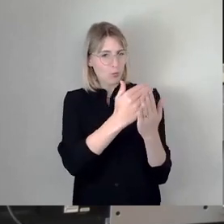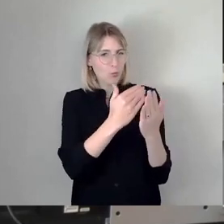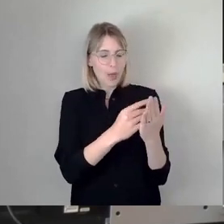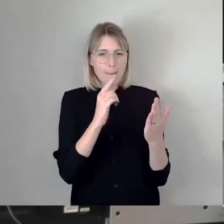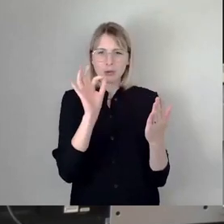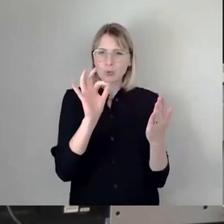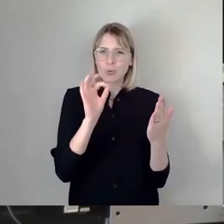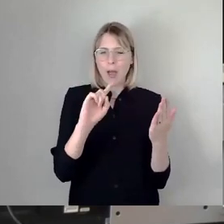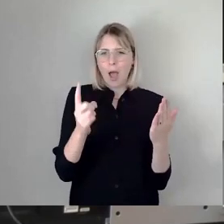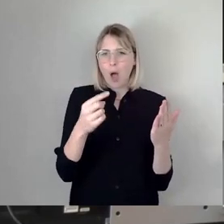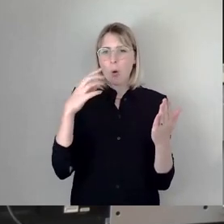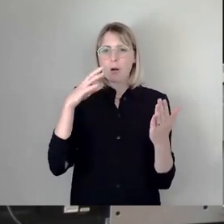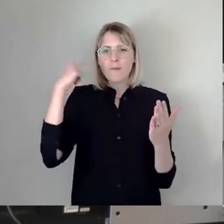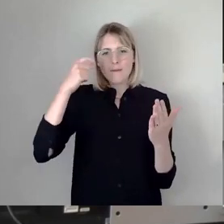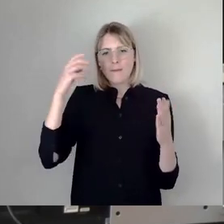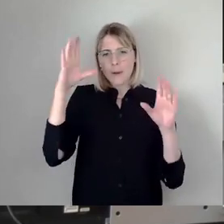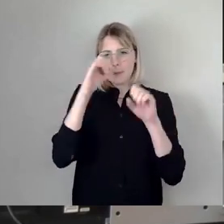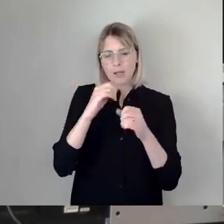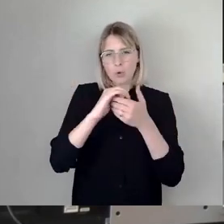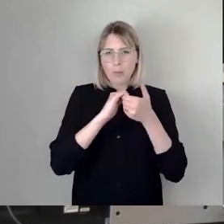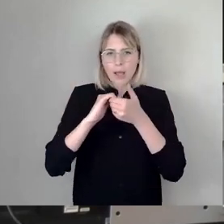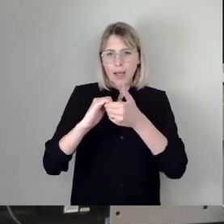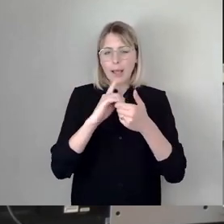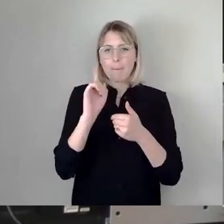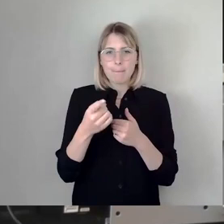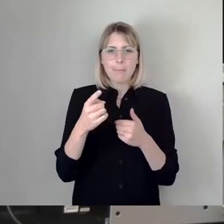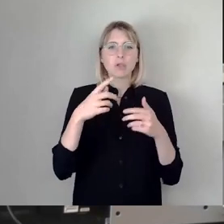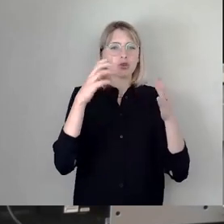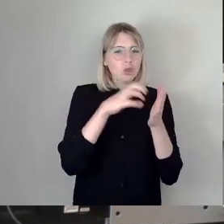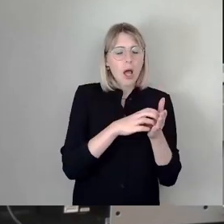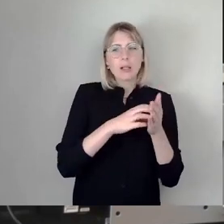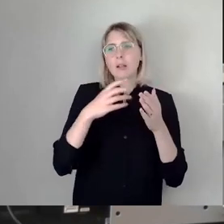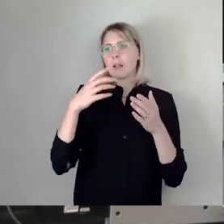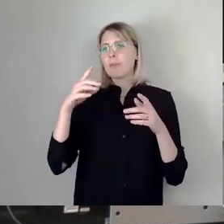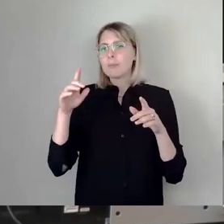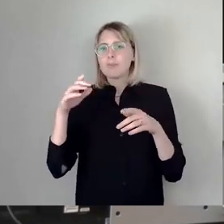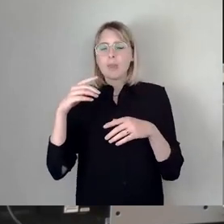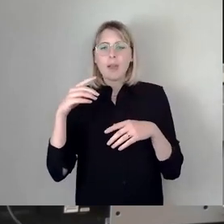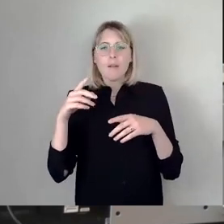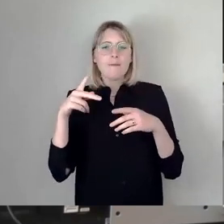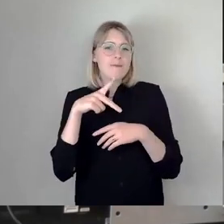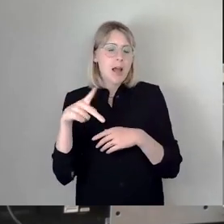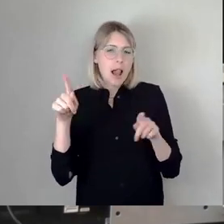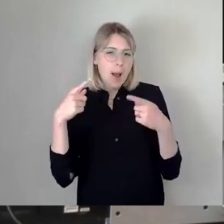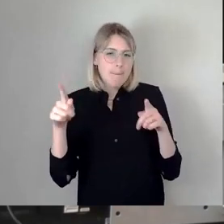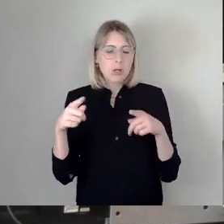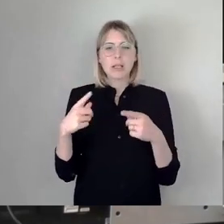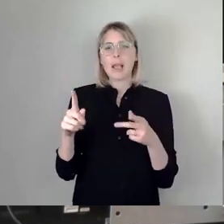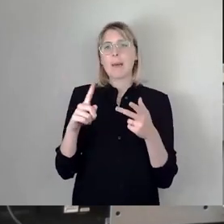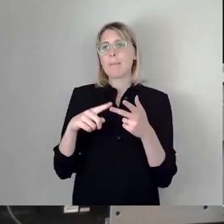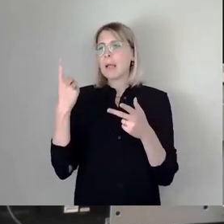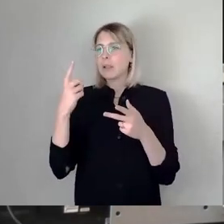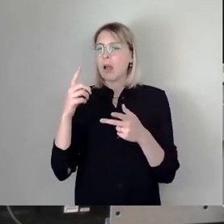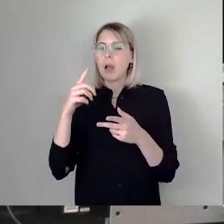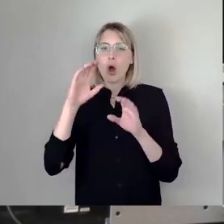auch mit wichtigen Akteuren in der Stadt, mit der Philharmonie, mit dem Filmfest, mit dem Objektiv e.V., die dieses